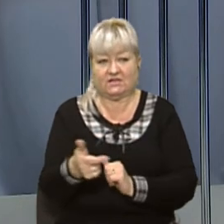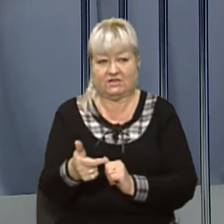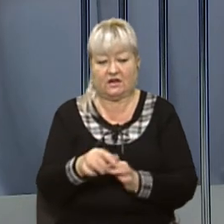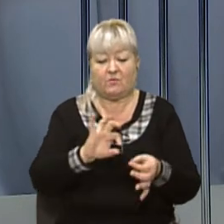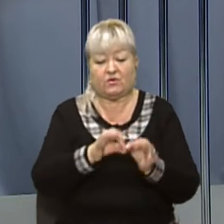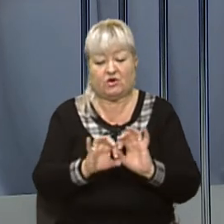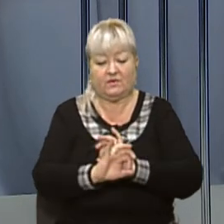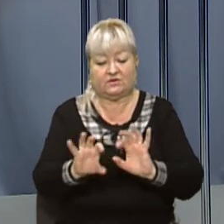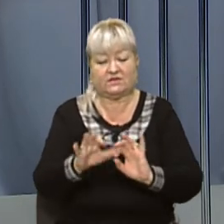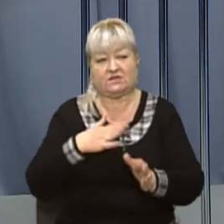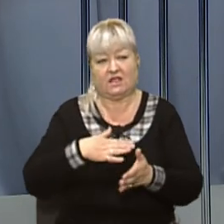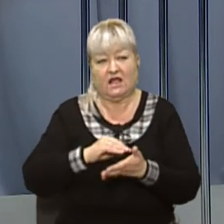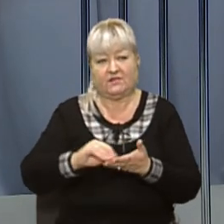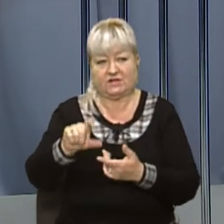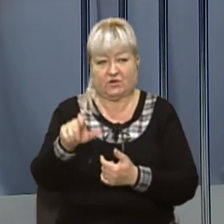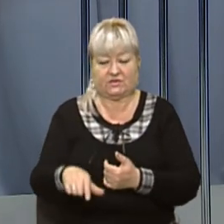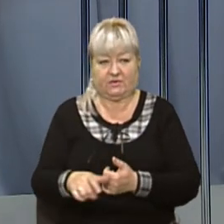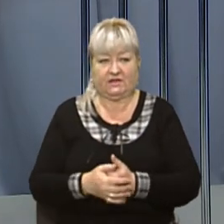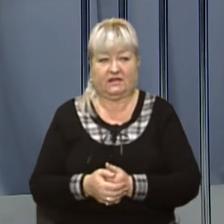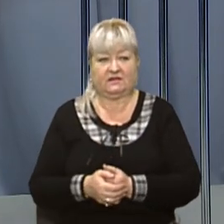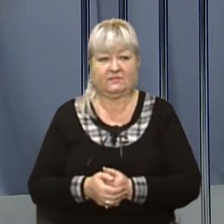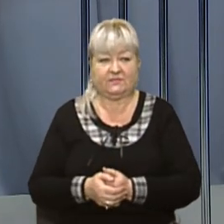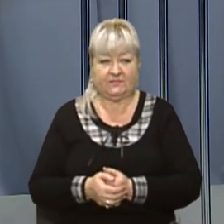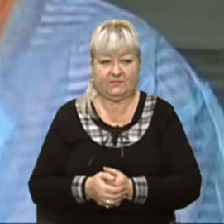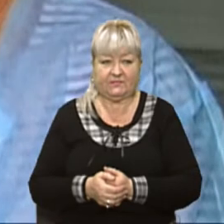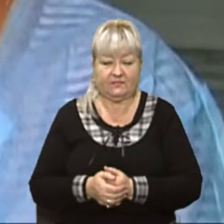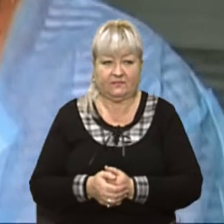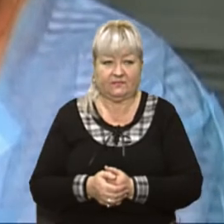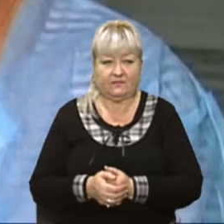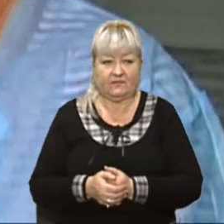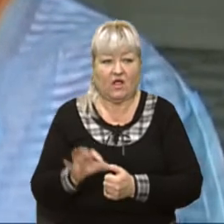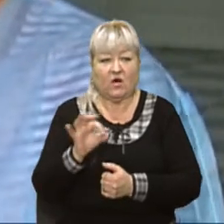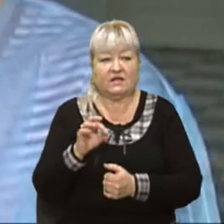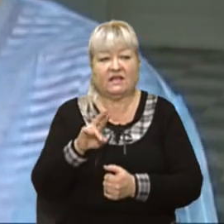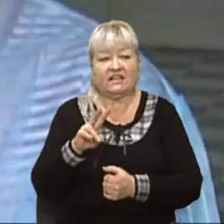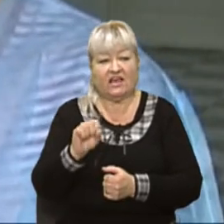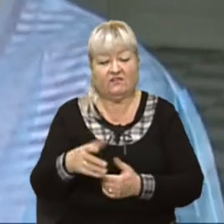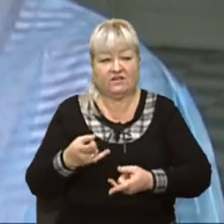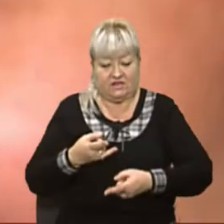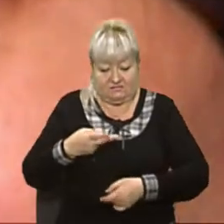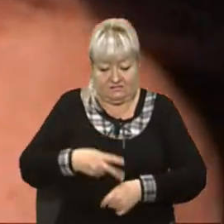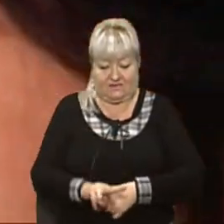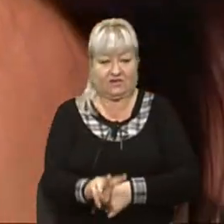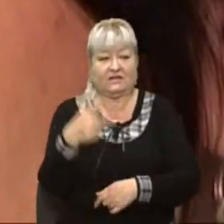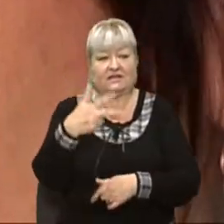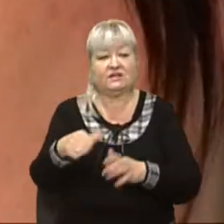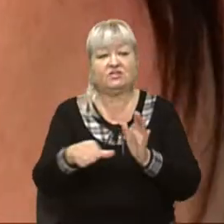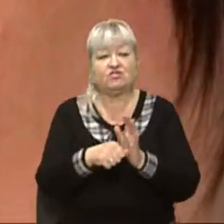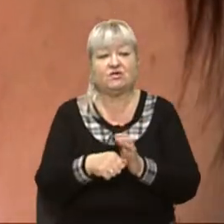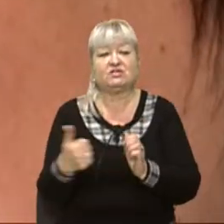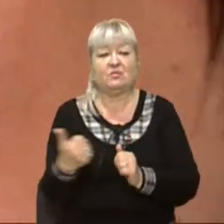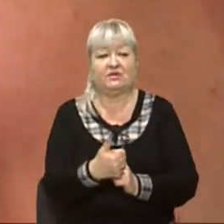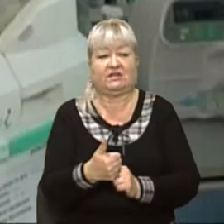Подробиці розповість наша кореспондентка Оля Дейнека. Далі у сюжеті. Оксана Янкевич народила двійню на 36-му тижні